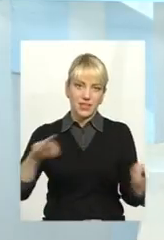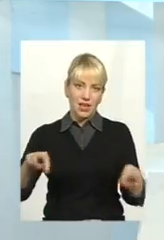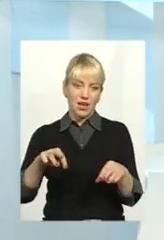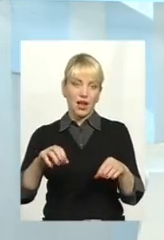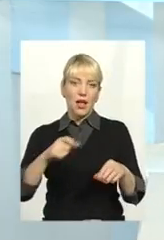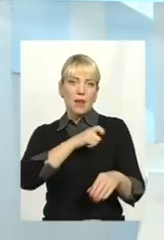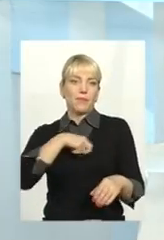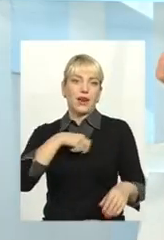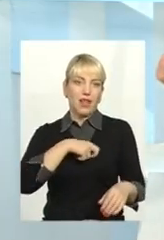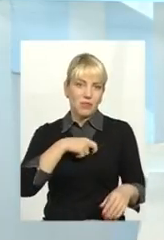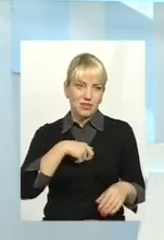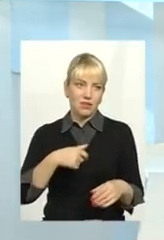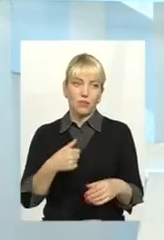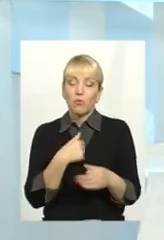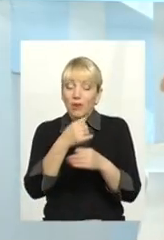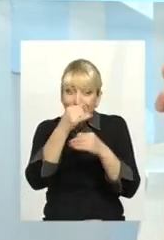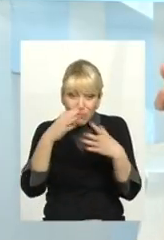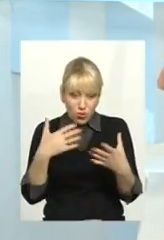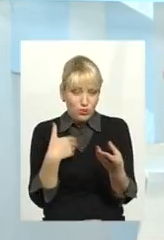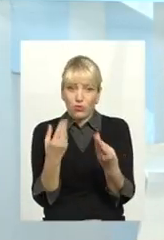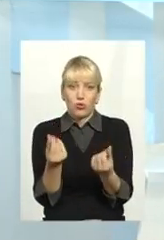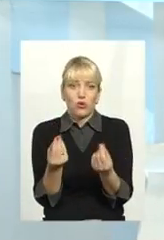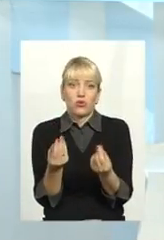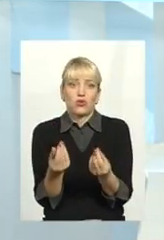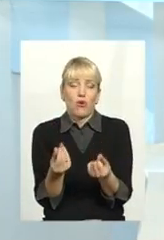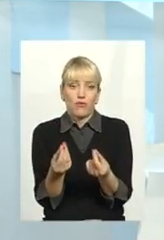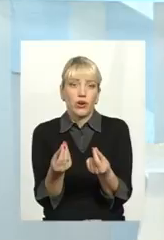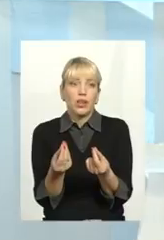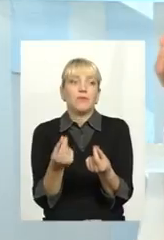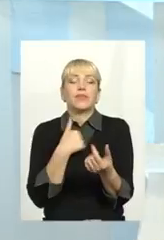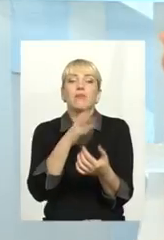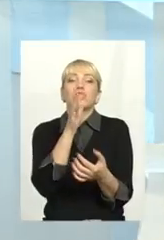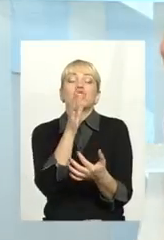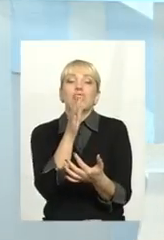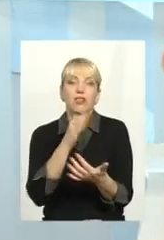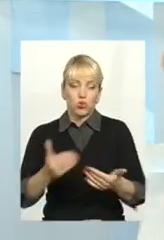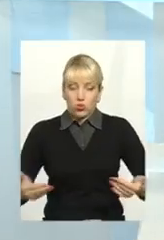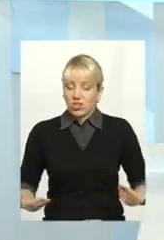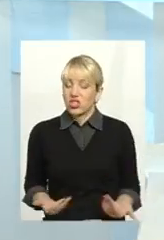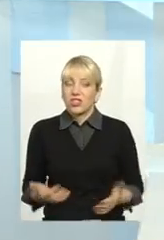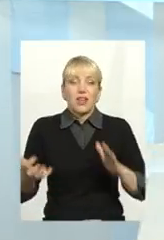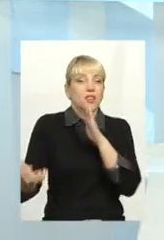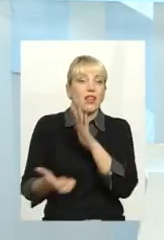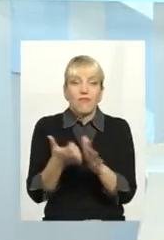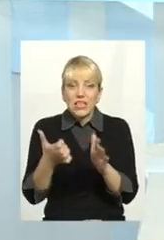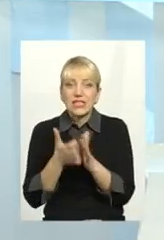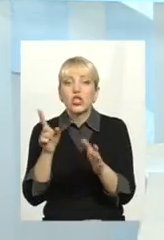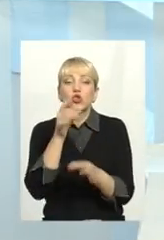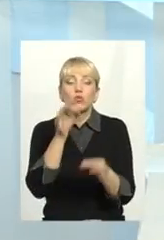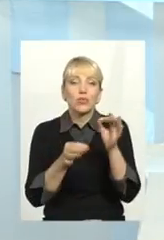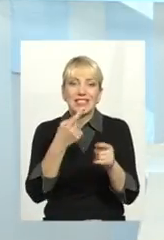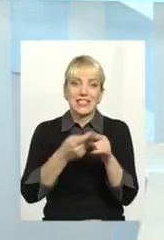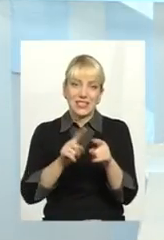переобрати. Ну ми не потягнемо в грошовому вимірі, нам часу і життя не вистачить судитися з цими